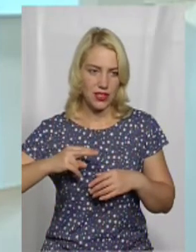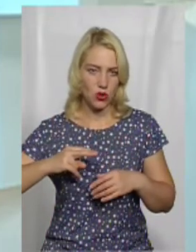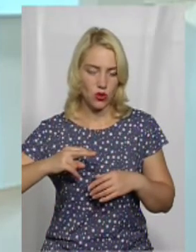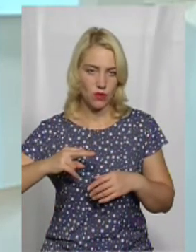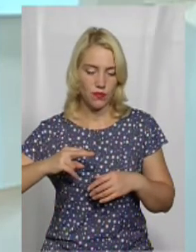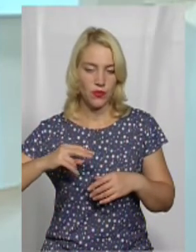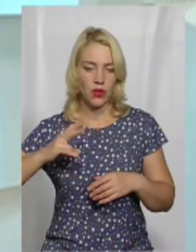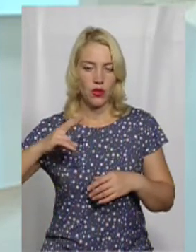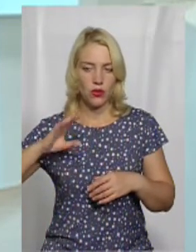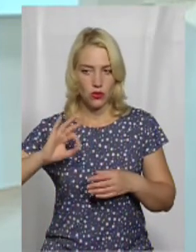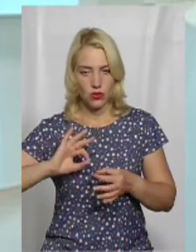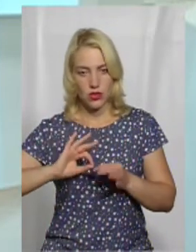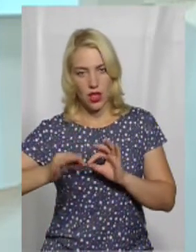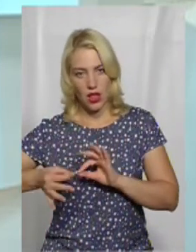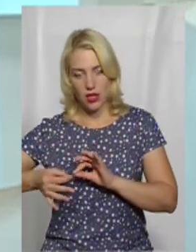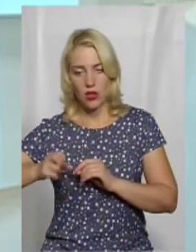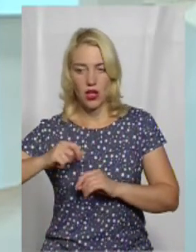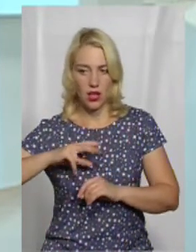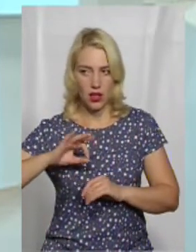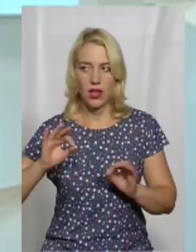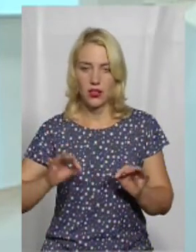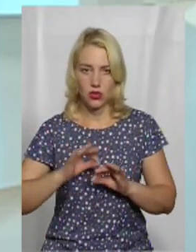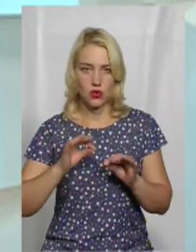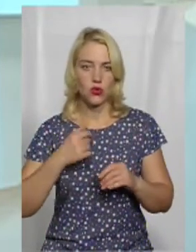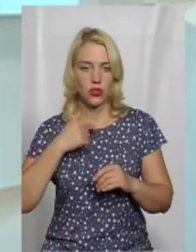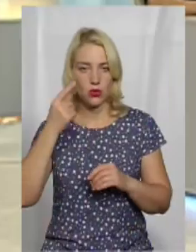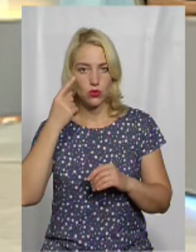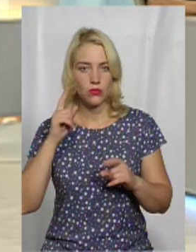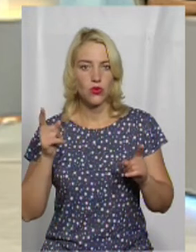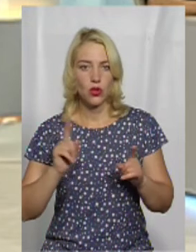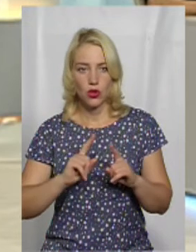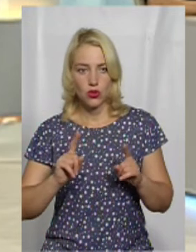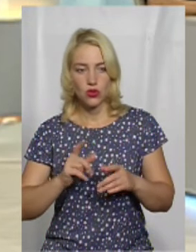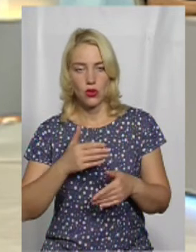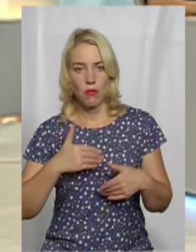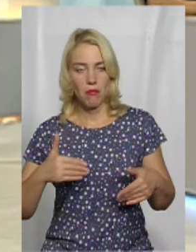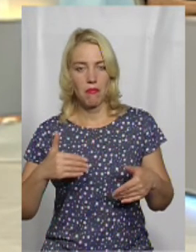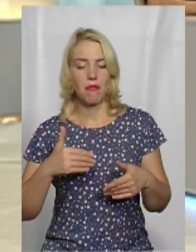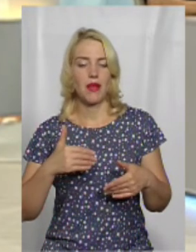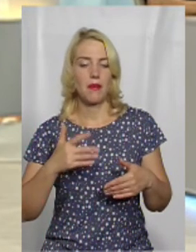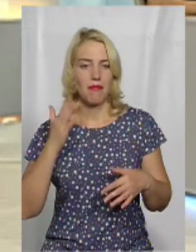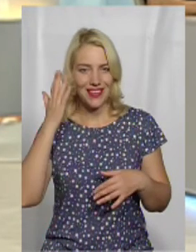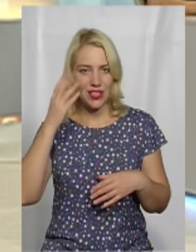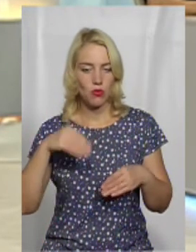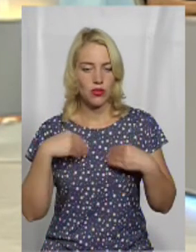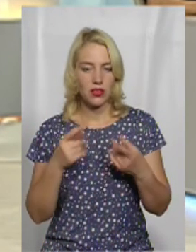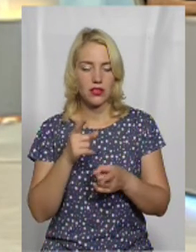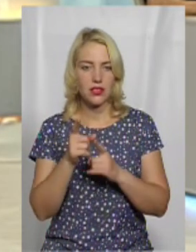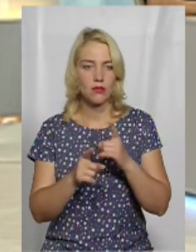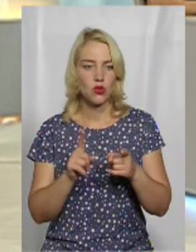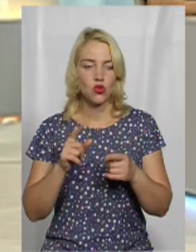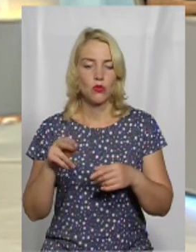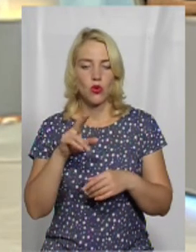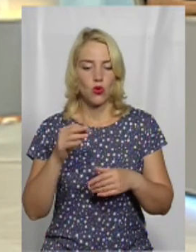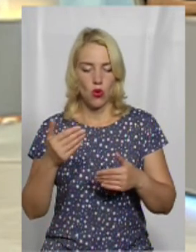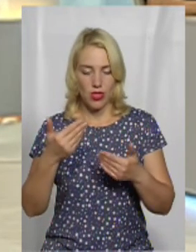професійно, то складніше. Але нічого, я думаю, що ми мріємо дати початок зміні цього всього, щоб до нас